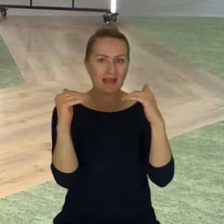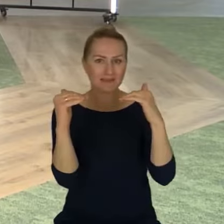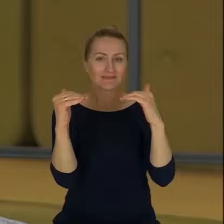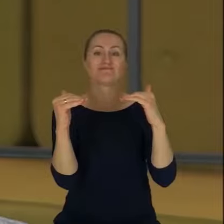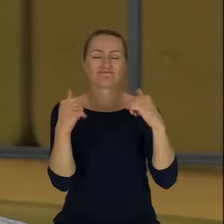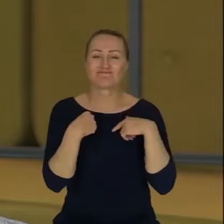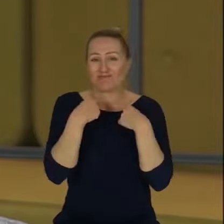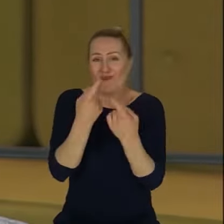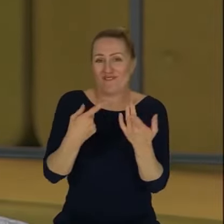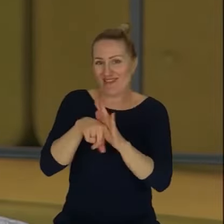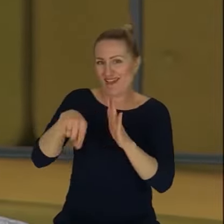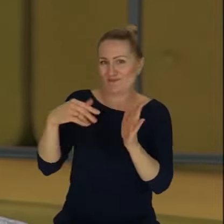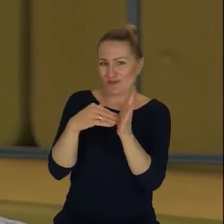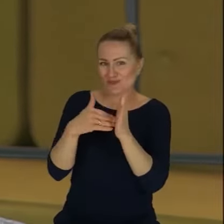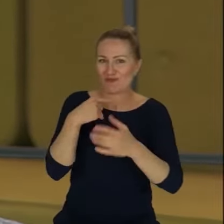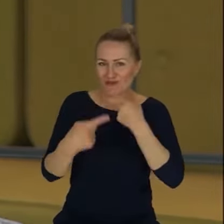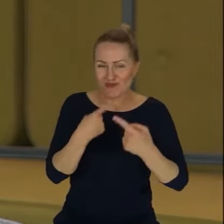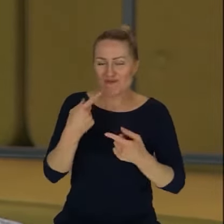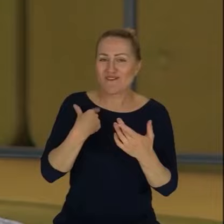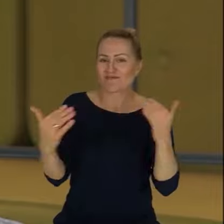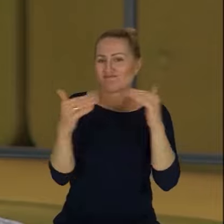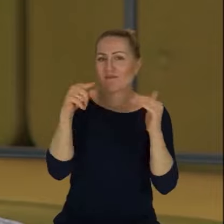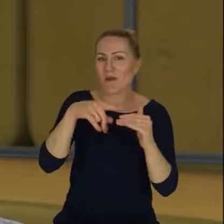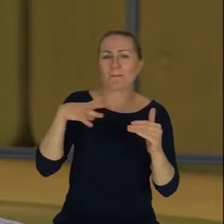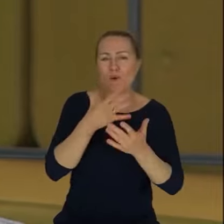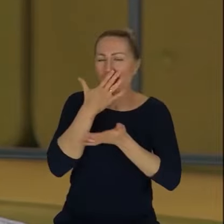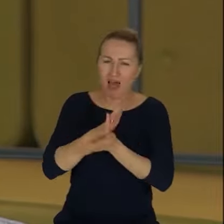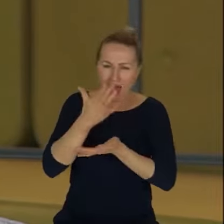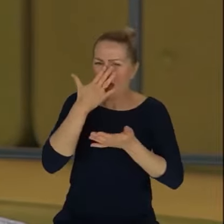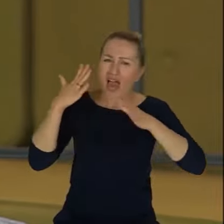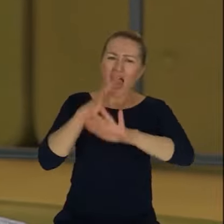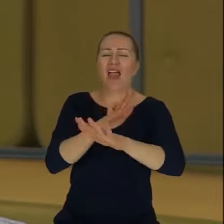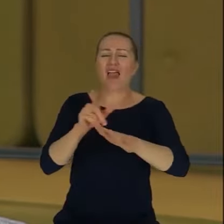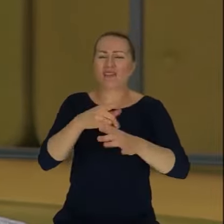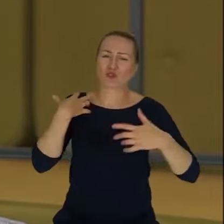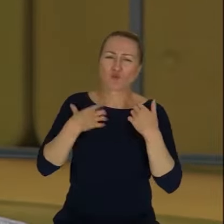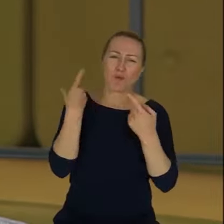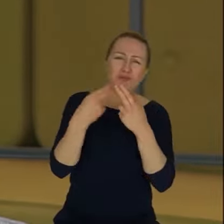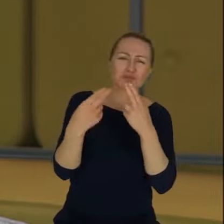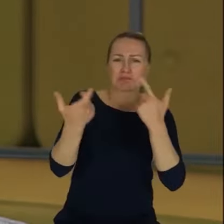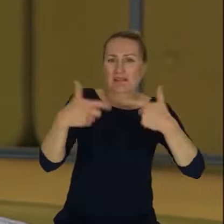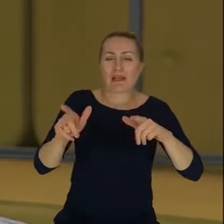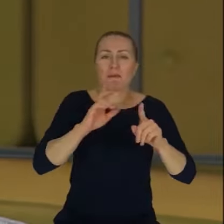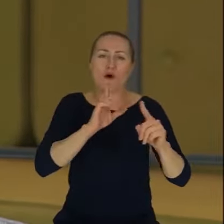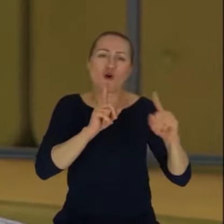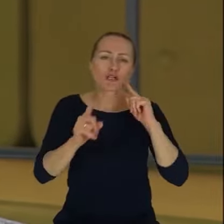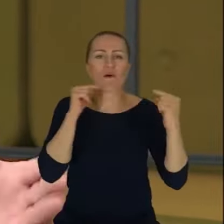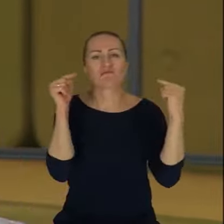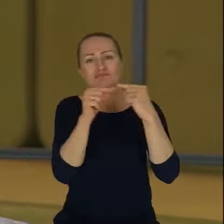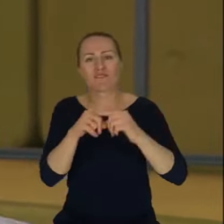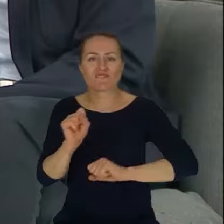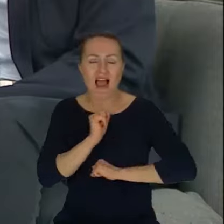naszej rozmowy. No to faktycznie tam nie było ani hejtu, ani niezłośliwych uwag, ani takich... Tam była jakaś merytoryczna rozmowa, fajna zresztą, fajna społeczność.